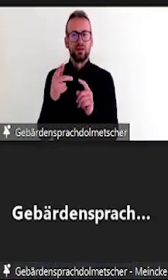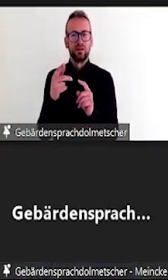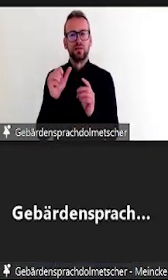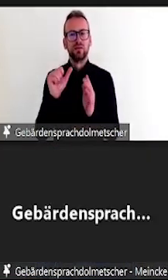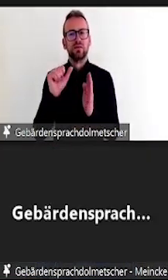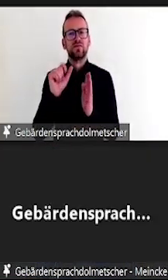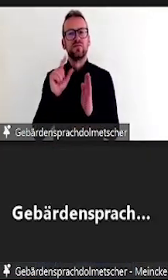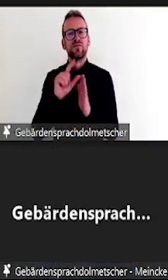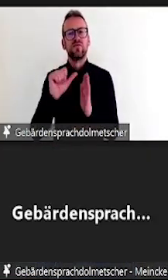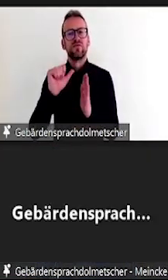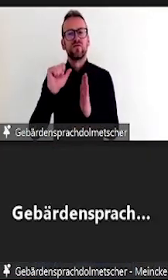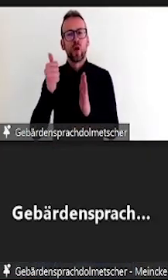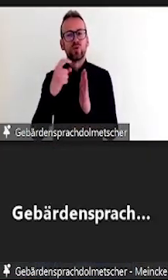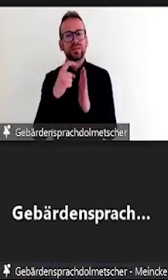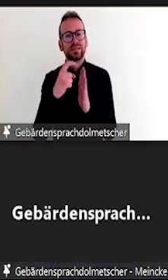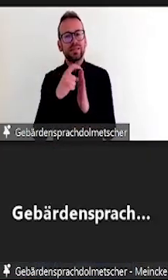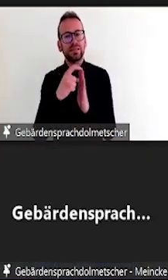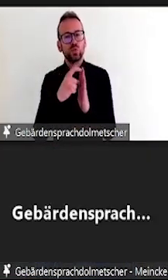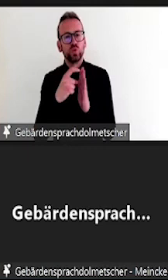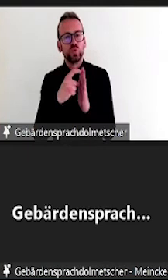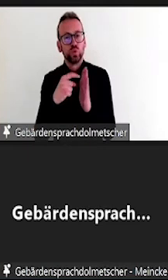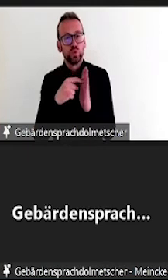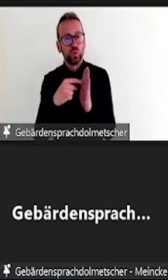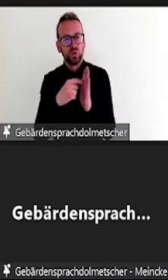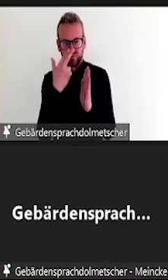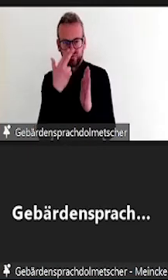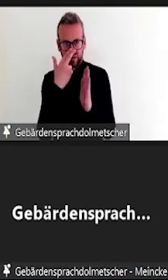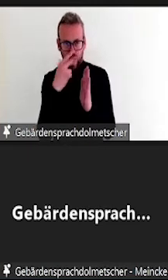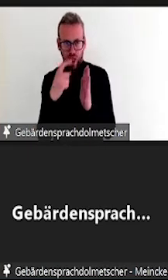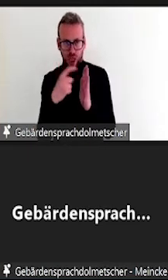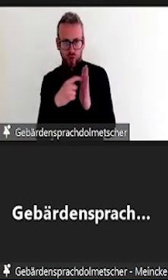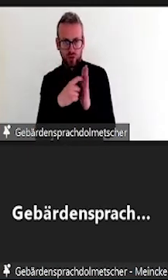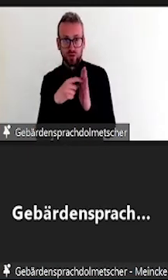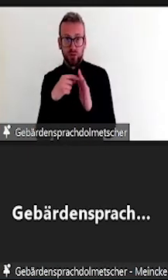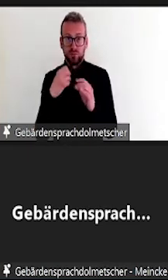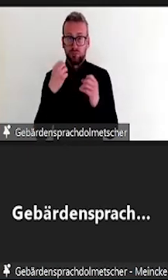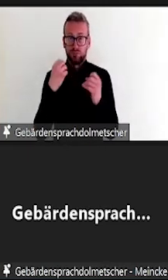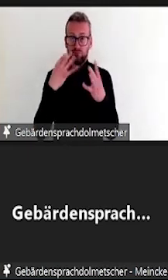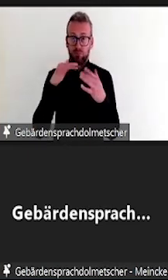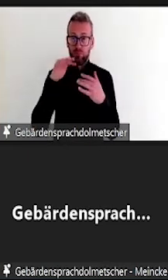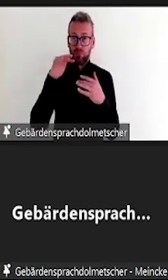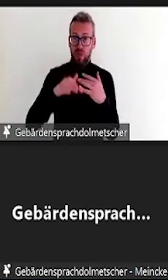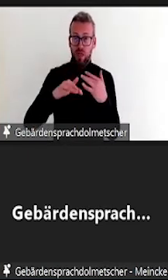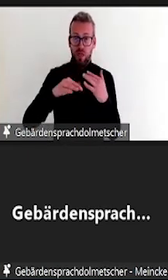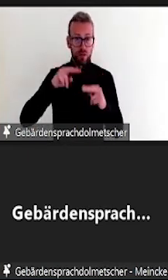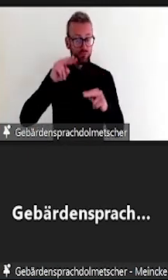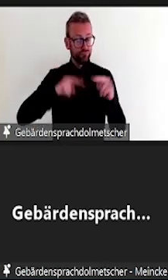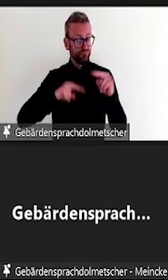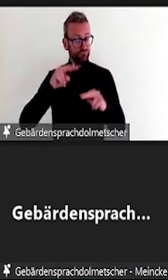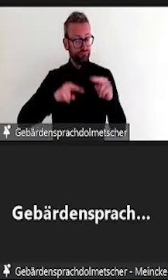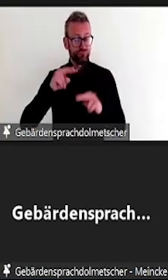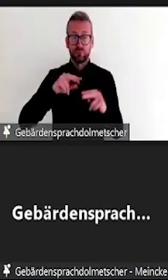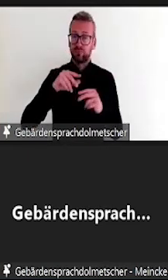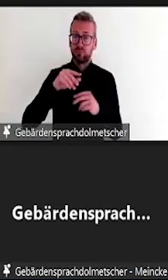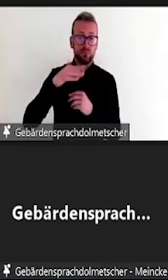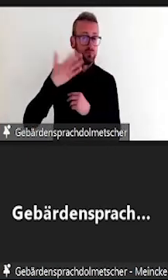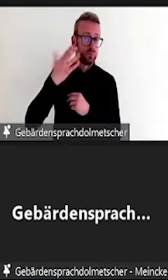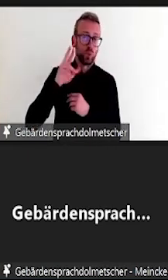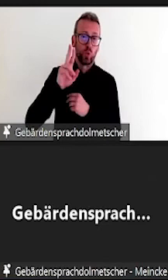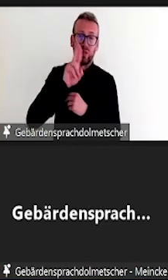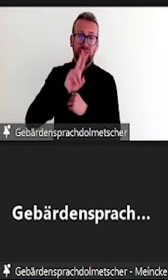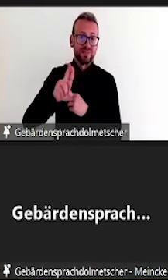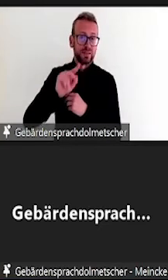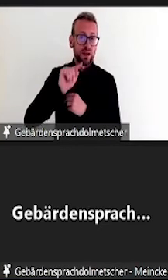würde jetzt eben zum Abschluss dieses Thema als Anspruchsvoraussetzung mal eine mögliche Position darstellen,